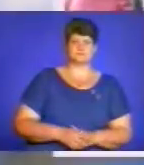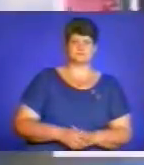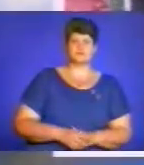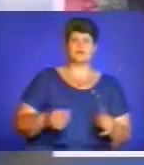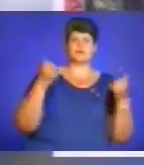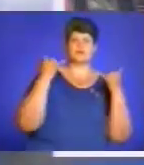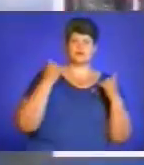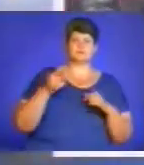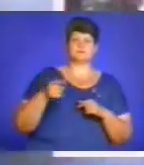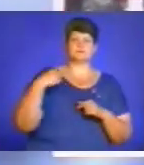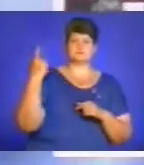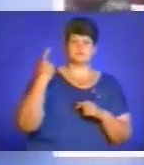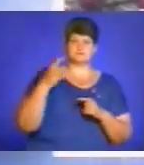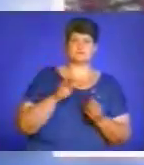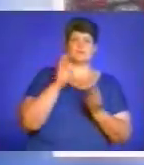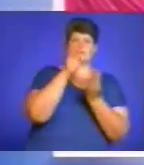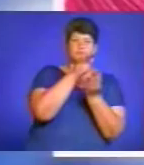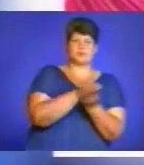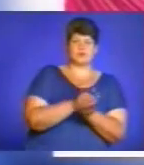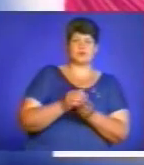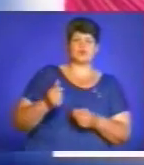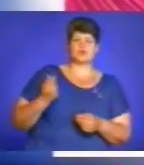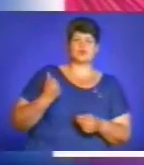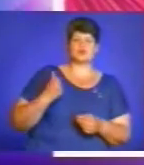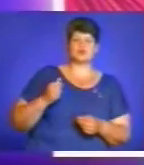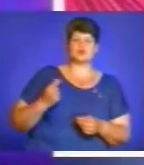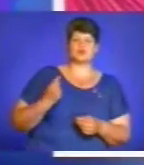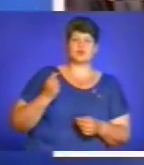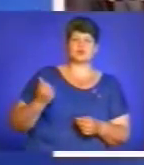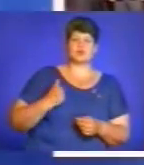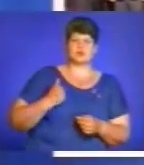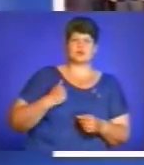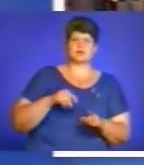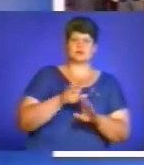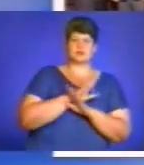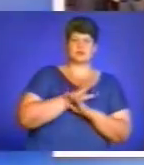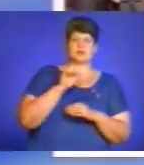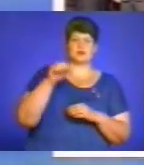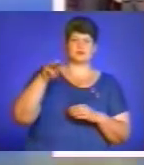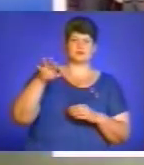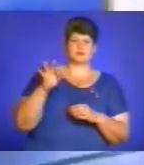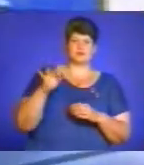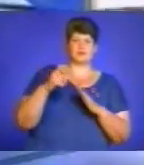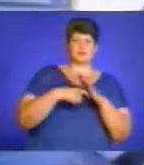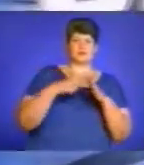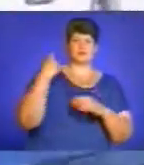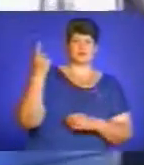Сьогодні на Тернопільщині похоронили солдата, який загинув під час антитерористичної операції на Донеччині.